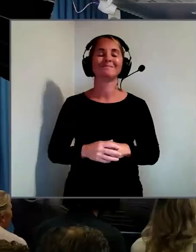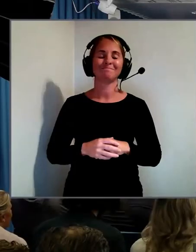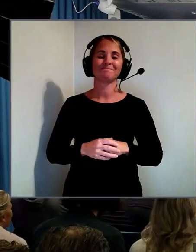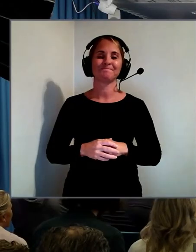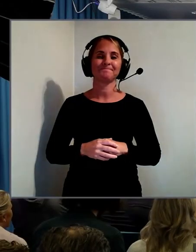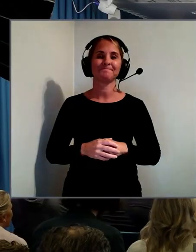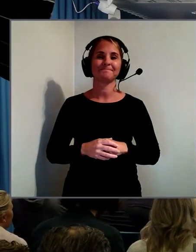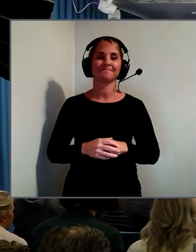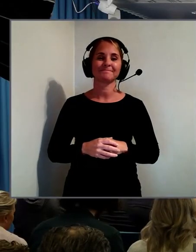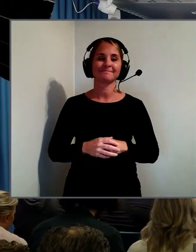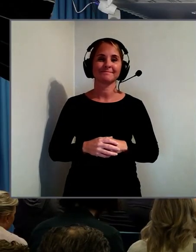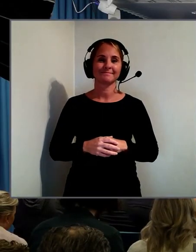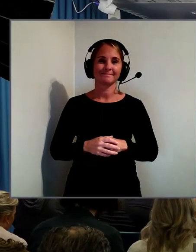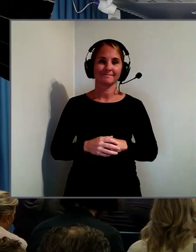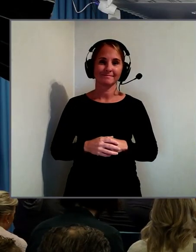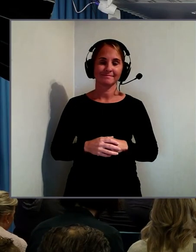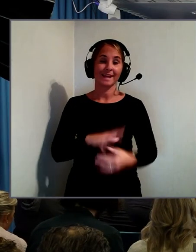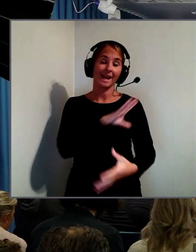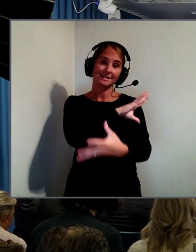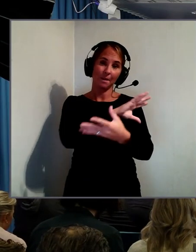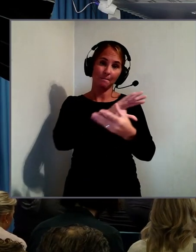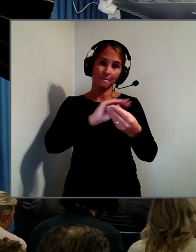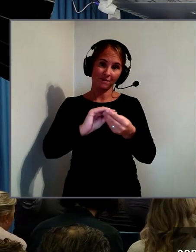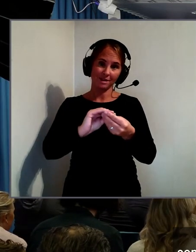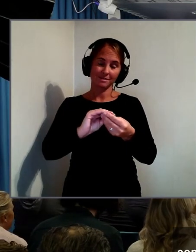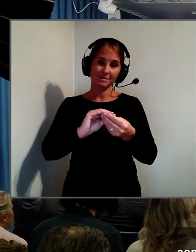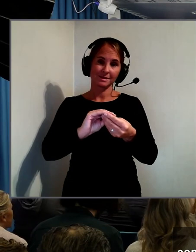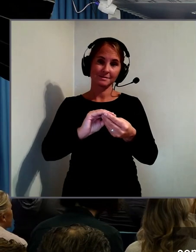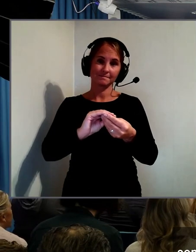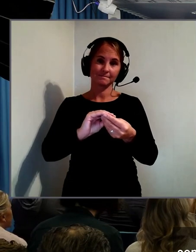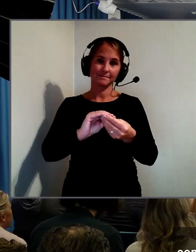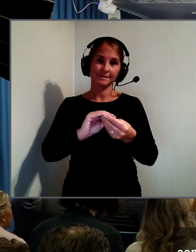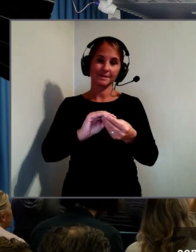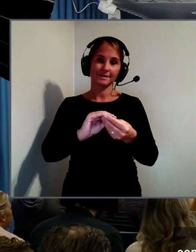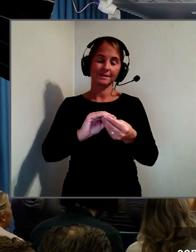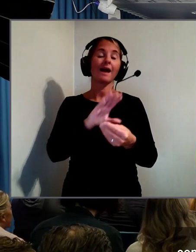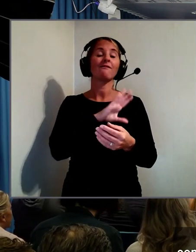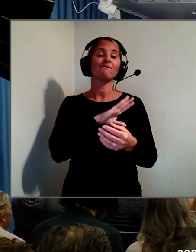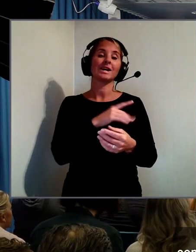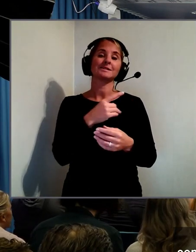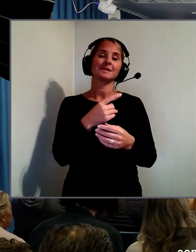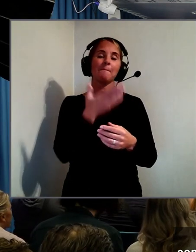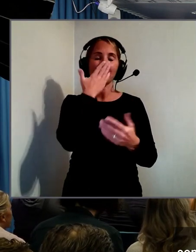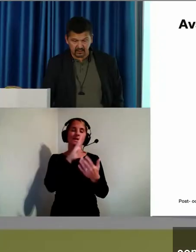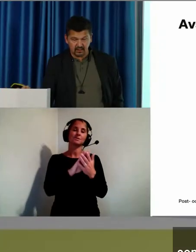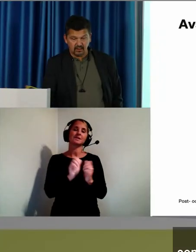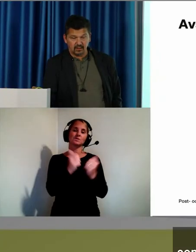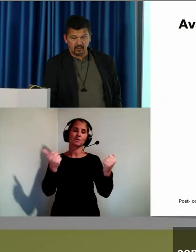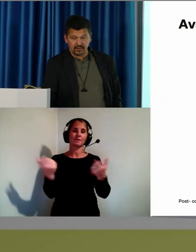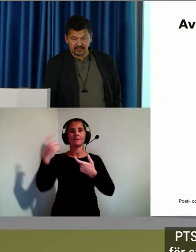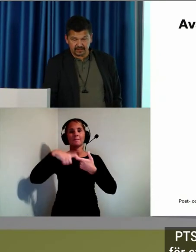Så, om vi sammanfattar lite då. Det finns en större bild som handlar om digital inkludering.